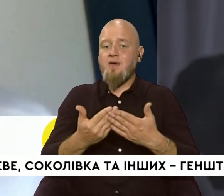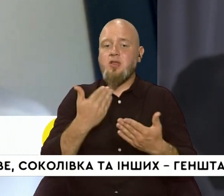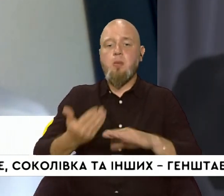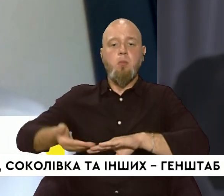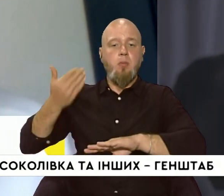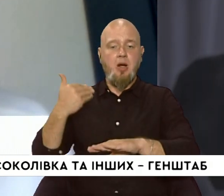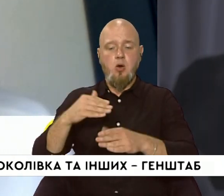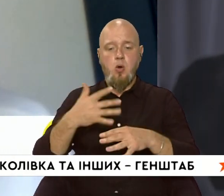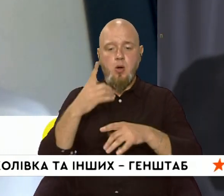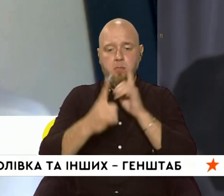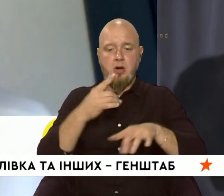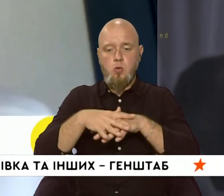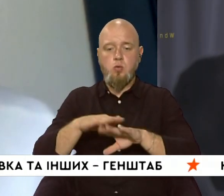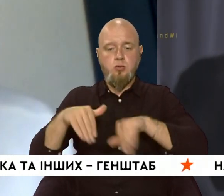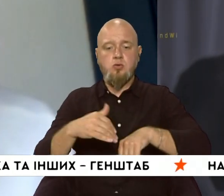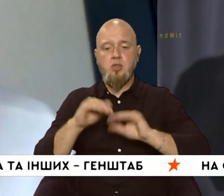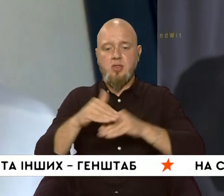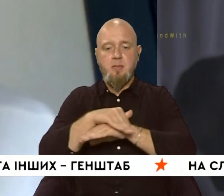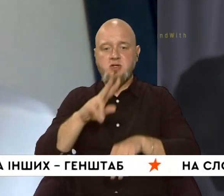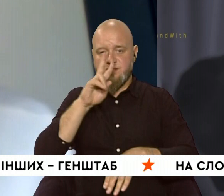перерахунку минуло не менше, ніж 2 роки.